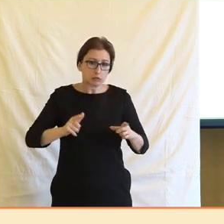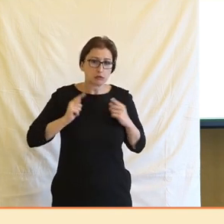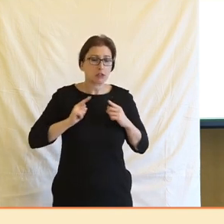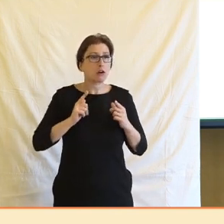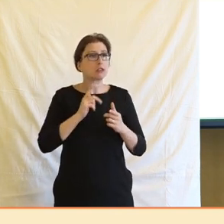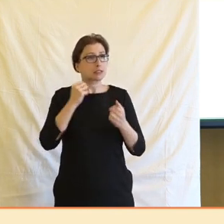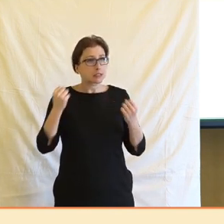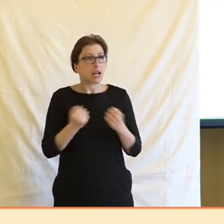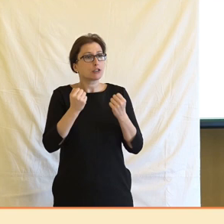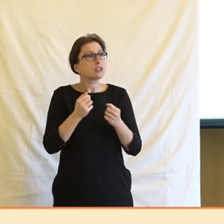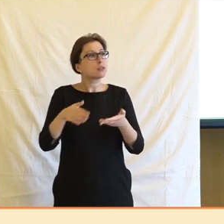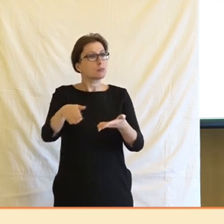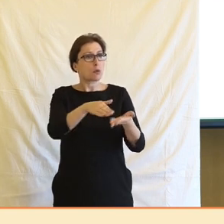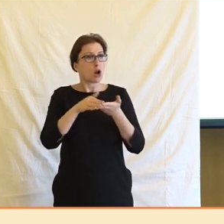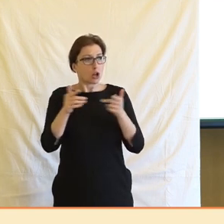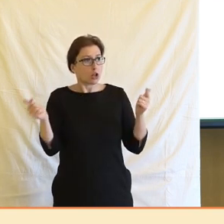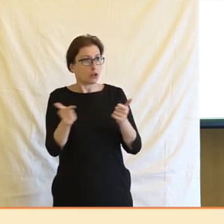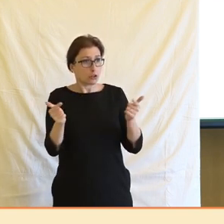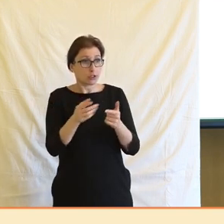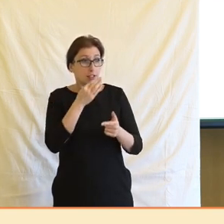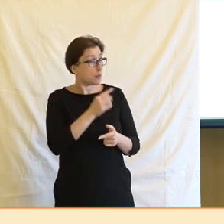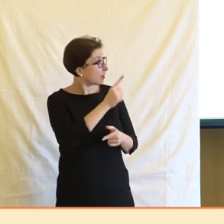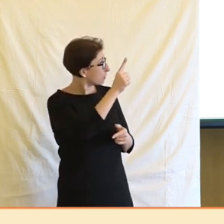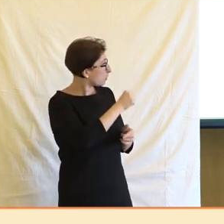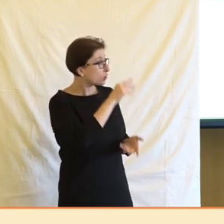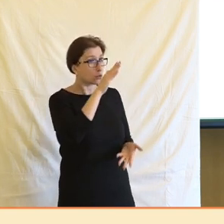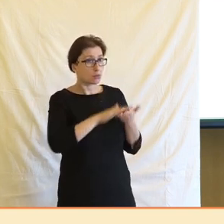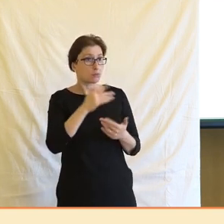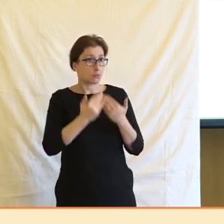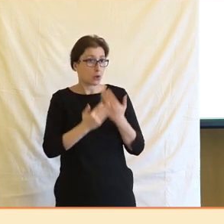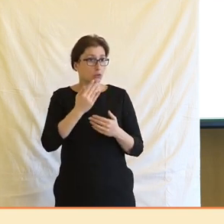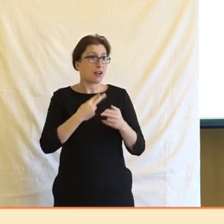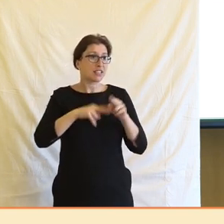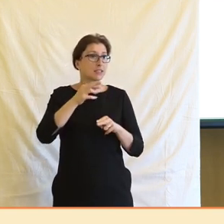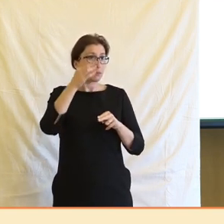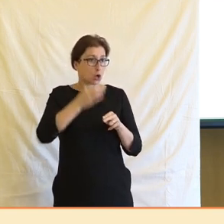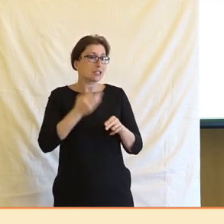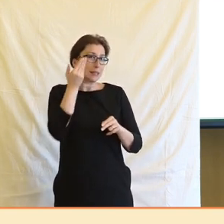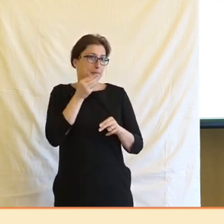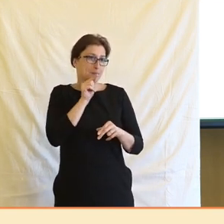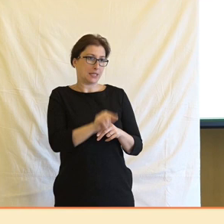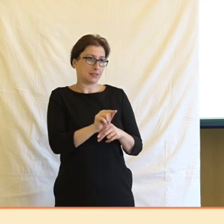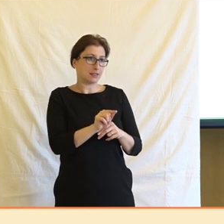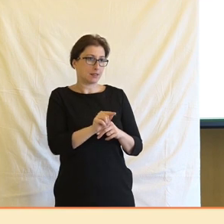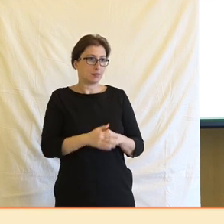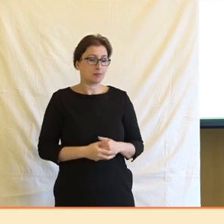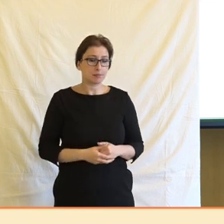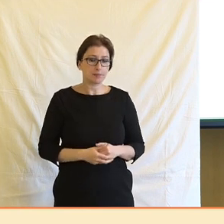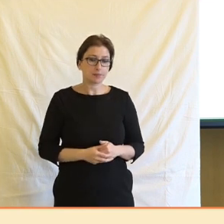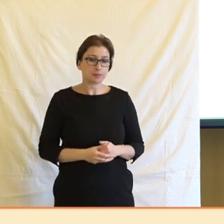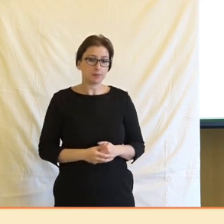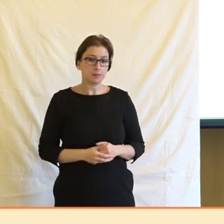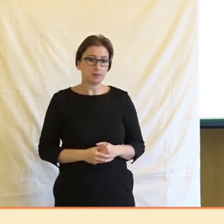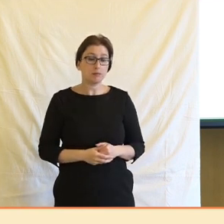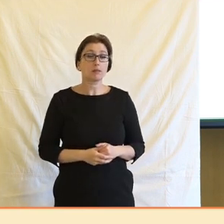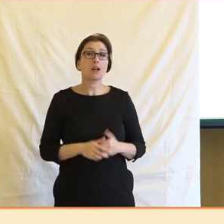společnosti. Opět, když sečtete tyto dvě položky, tak vlastně tvoří většinovou část toho souboru a